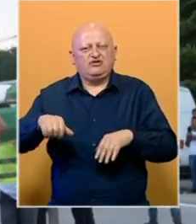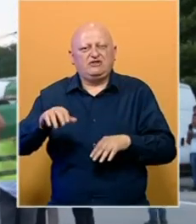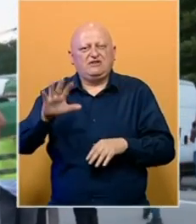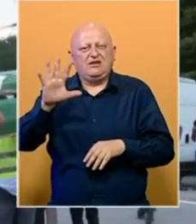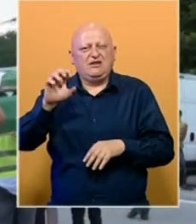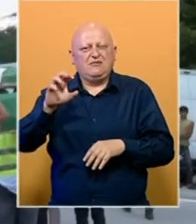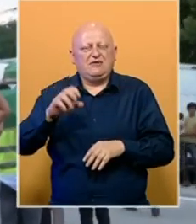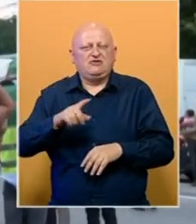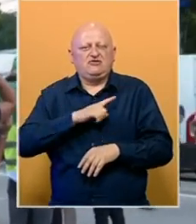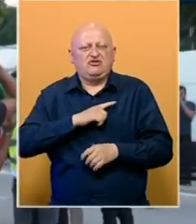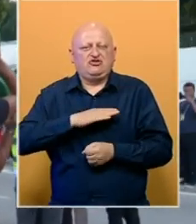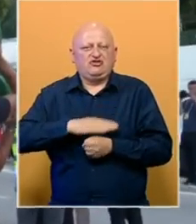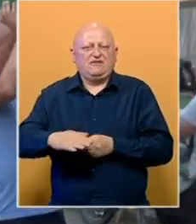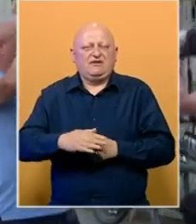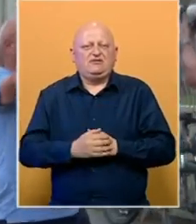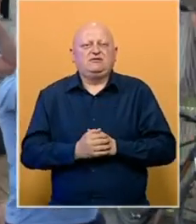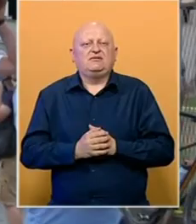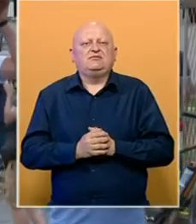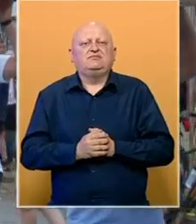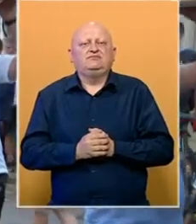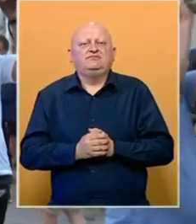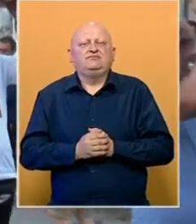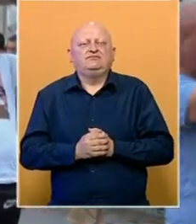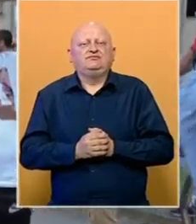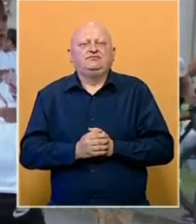oko 6500 žrtava genocida.